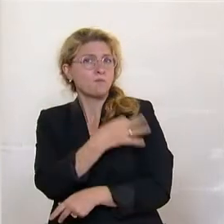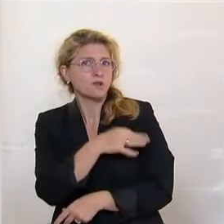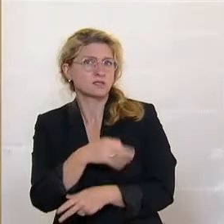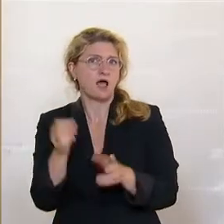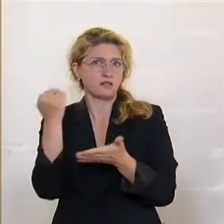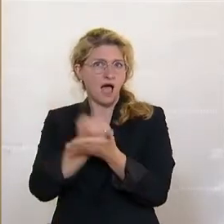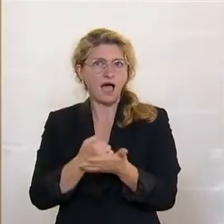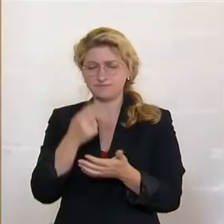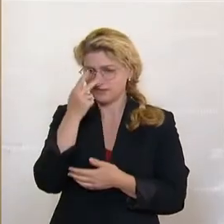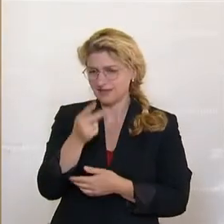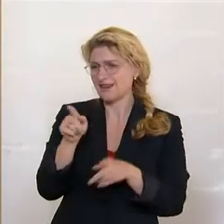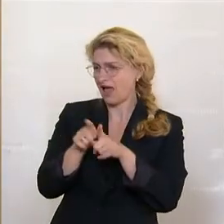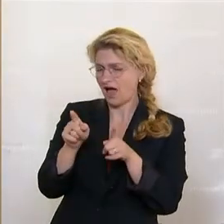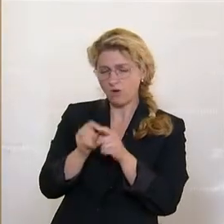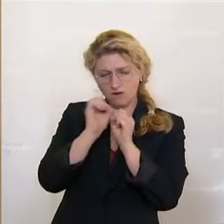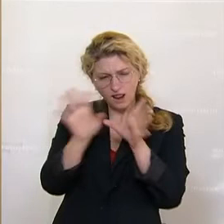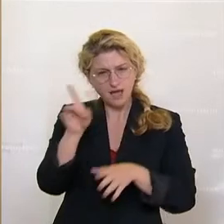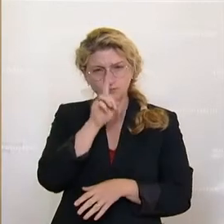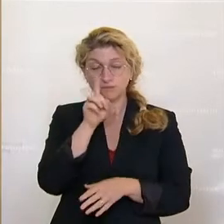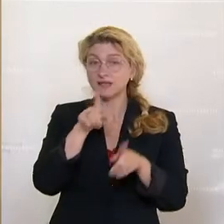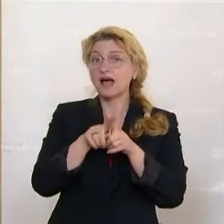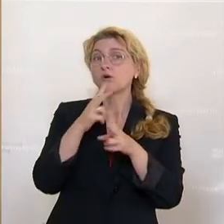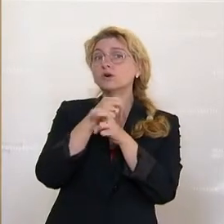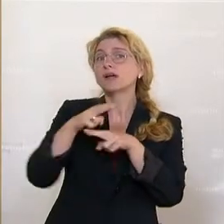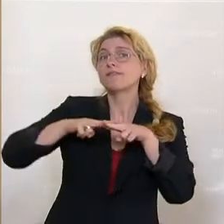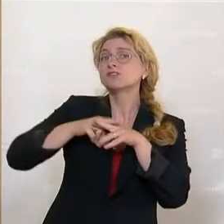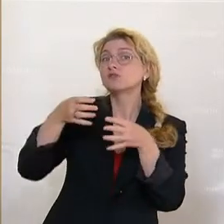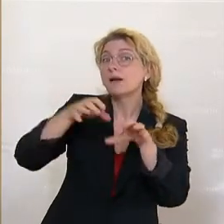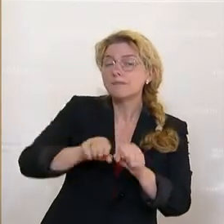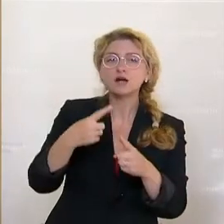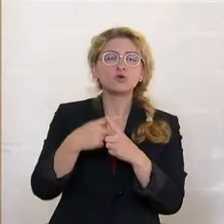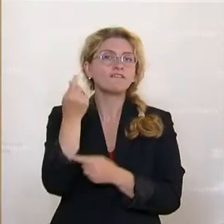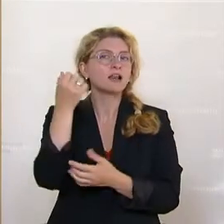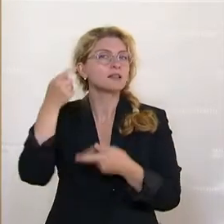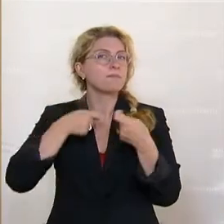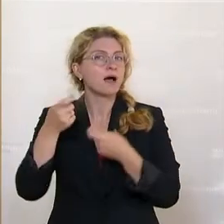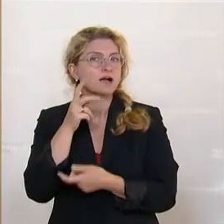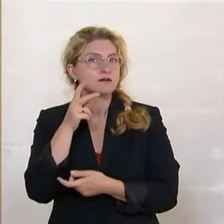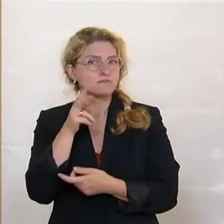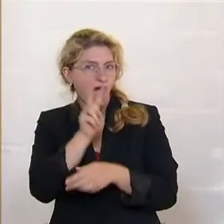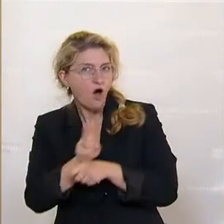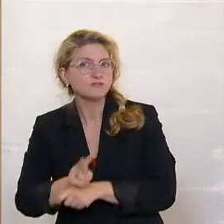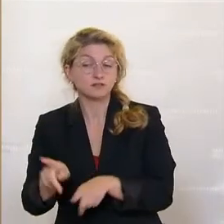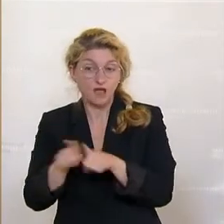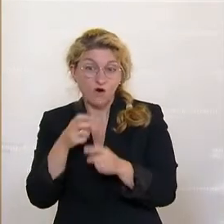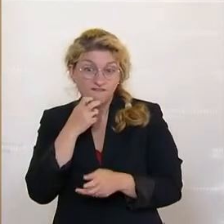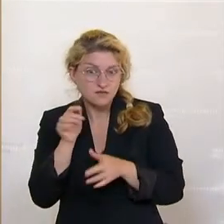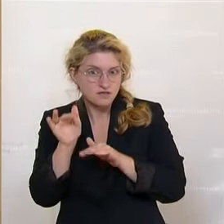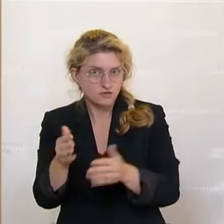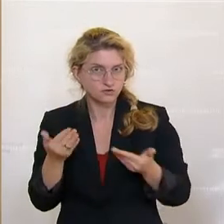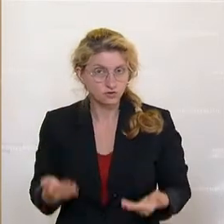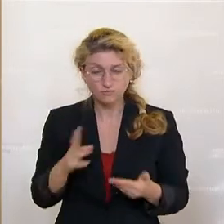auch klar gesehen, wie Sie versucht haben, das auch bei der österreichischen Nationalbank und bei der Finanzmarktaufsicht zu machen. Und wir wissen, dass hier an allen